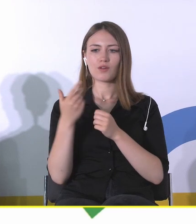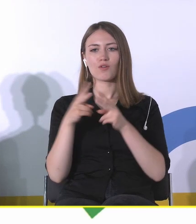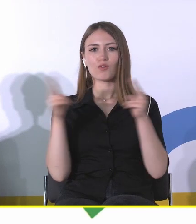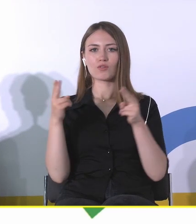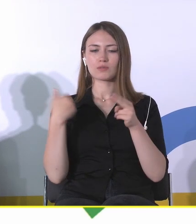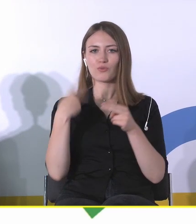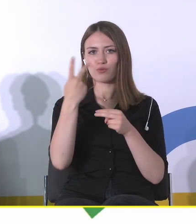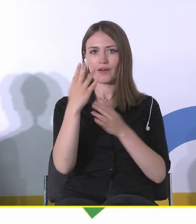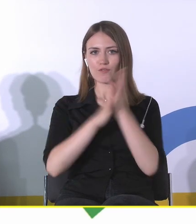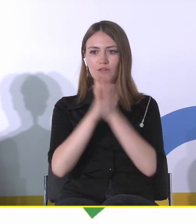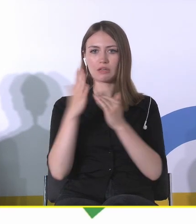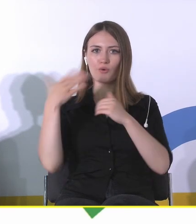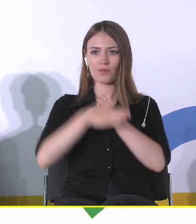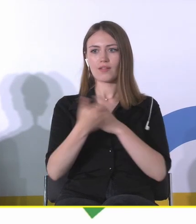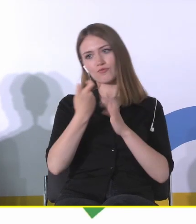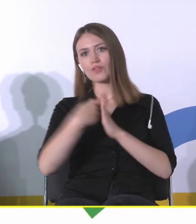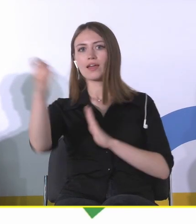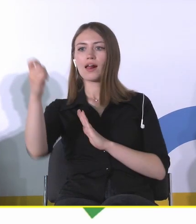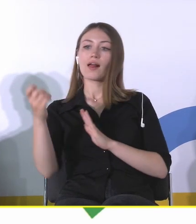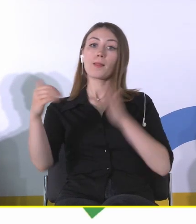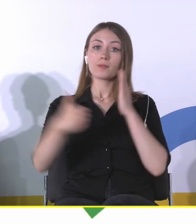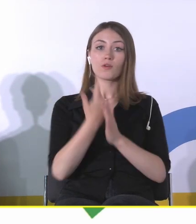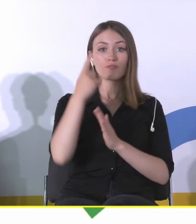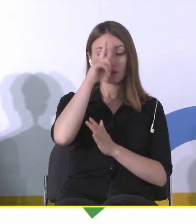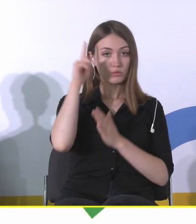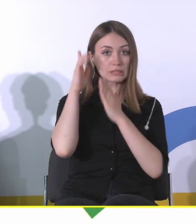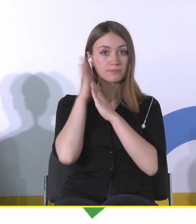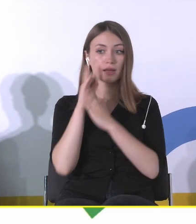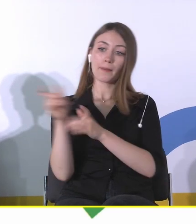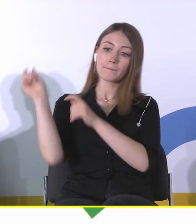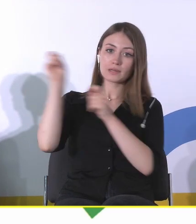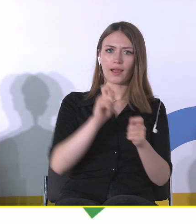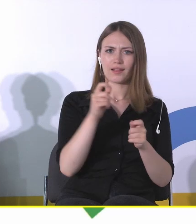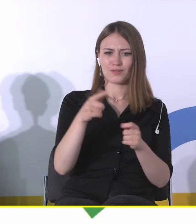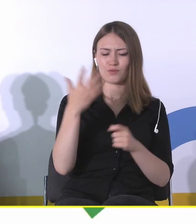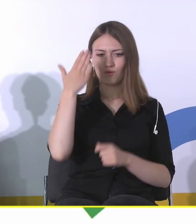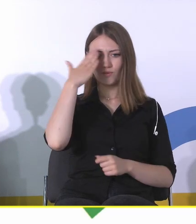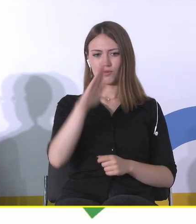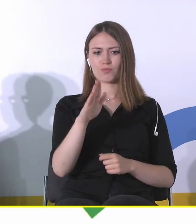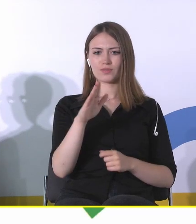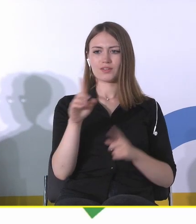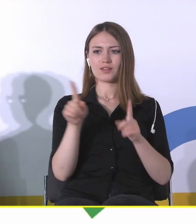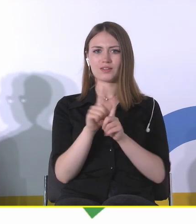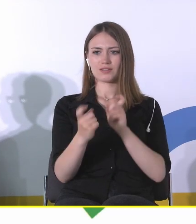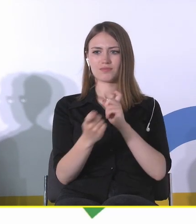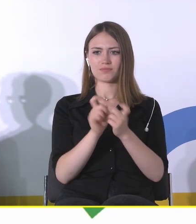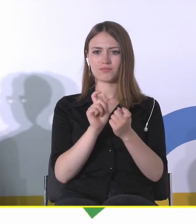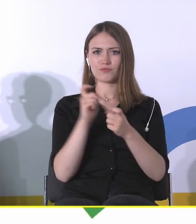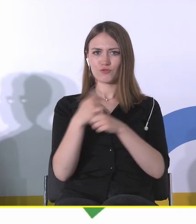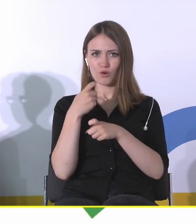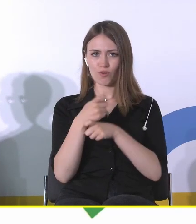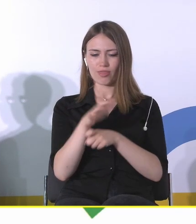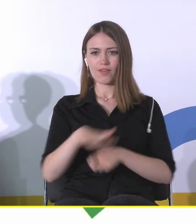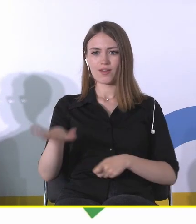światowej. Mieliśmy napływ nowych mieszkańców, którzy przyjechali na zupełnie obce, wrogie tereny w zasadzie i tworzenie nowej